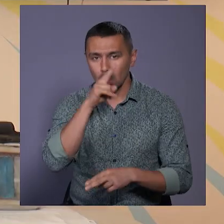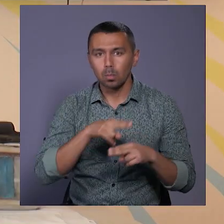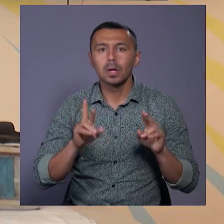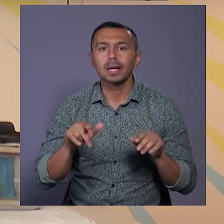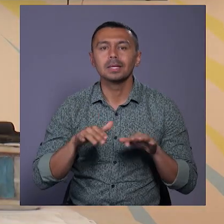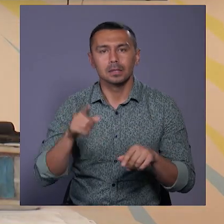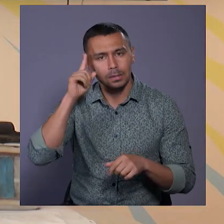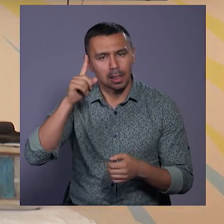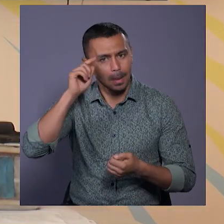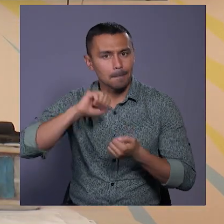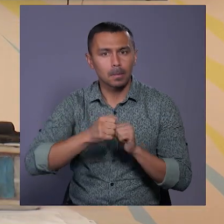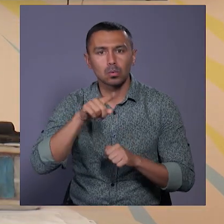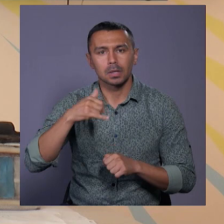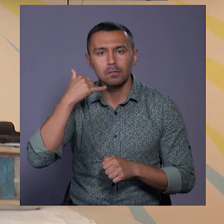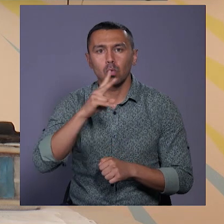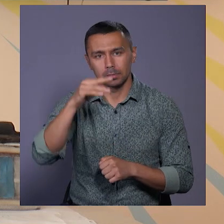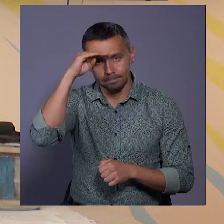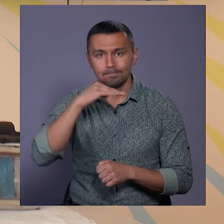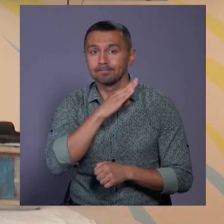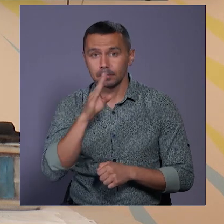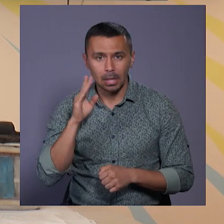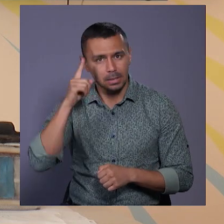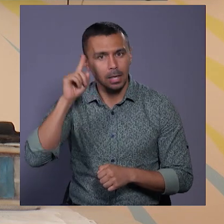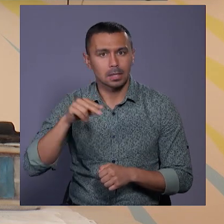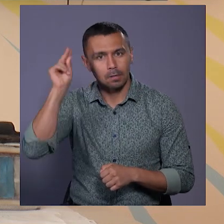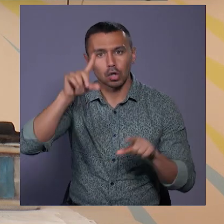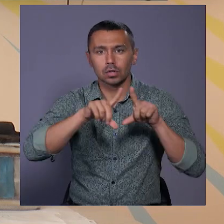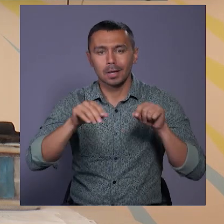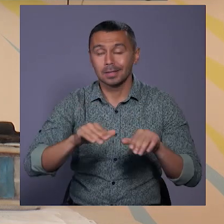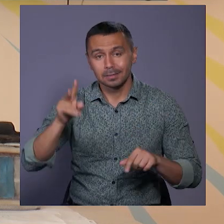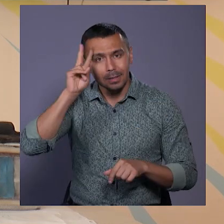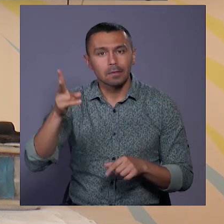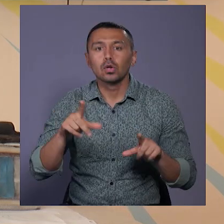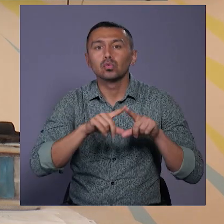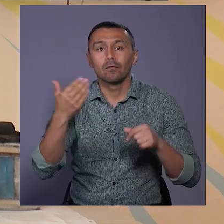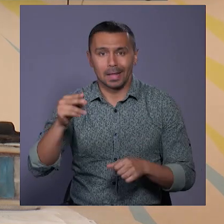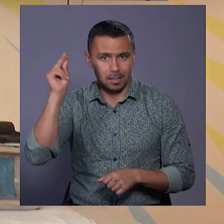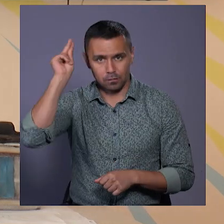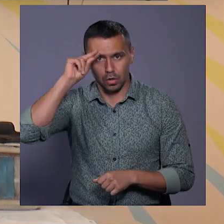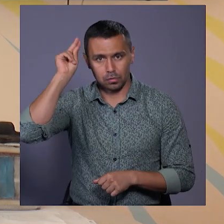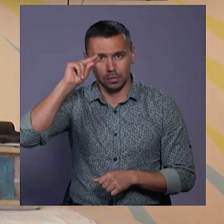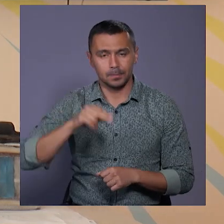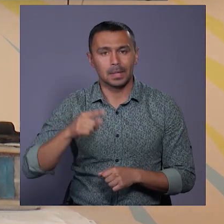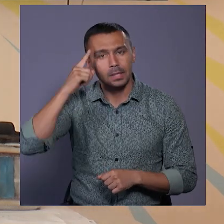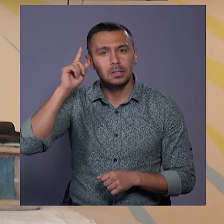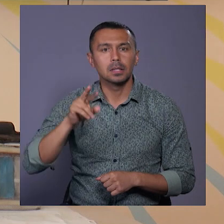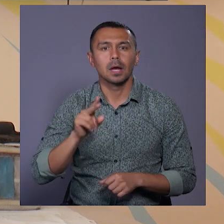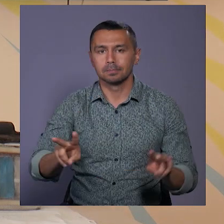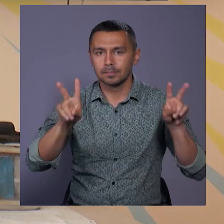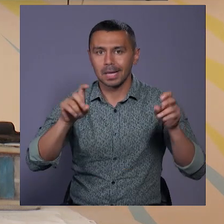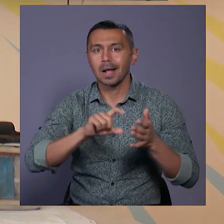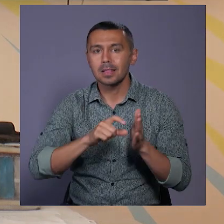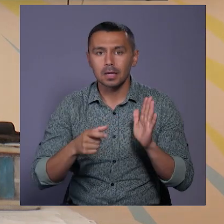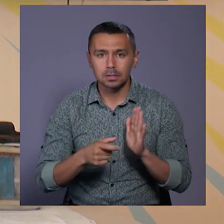Як діяти? Знати на пам'ять номер телефона когось батьків, знати навчальний заклад, діти не знають, в якій школі вони навчаються, знати, як називаються